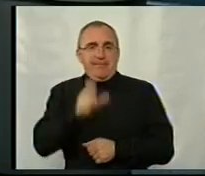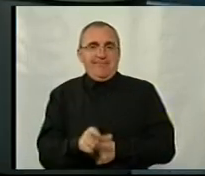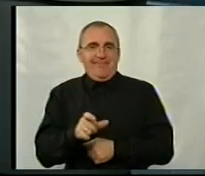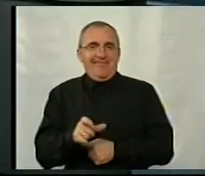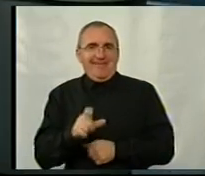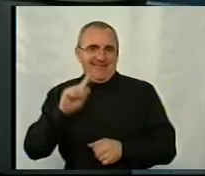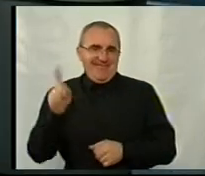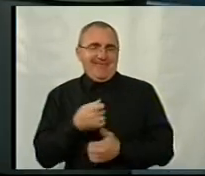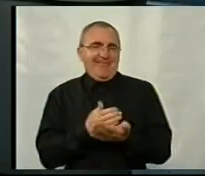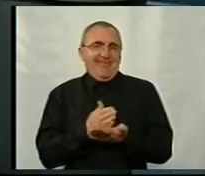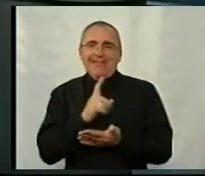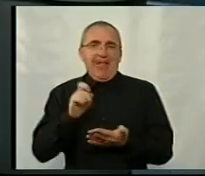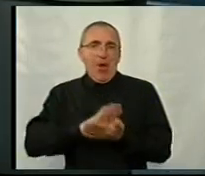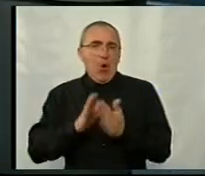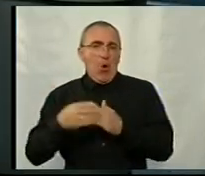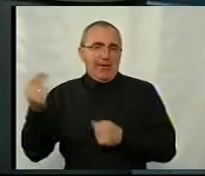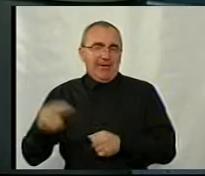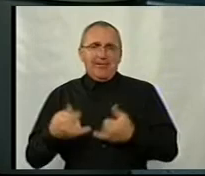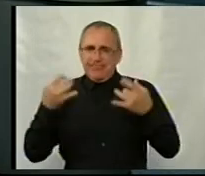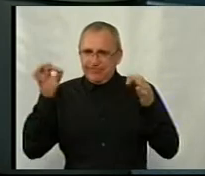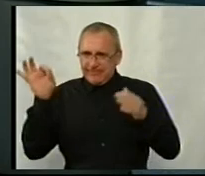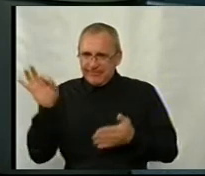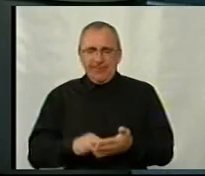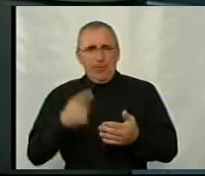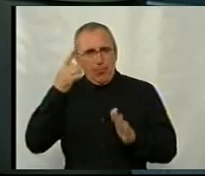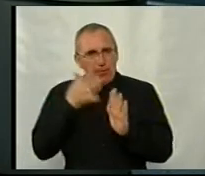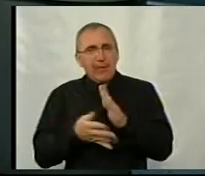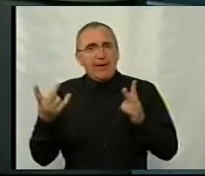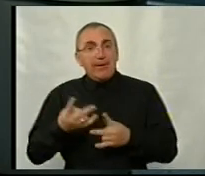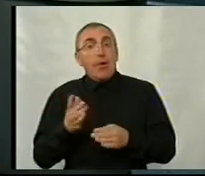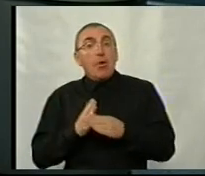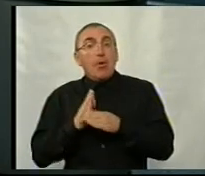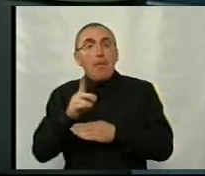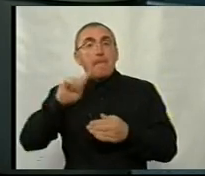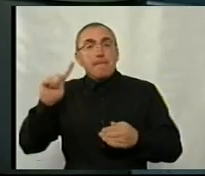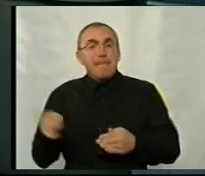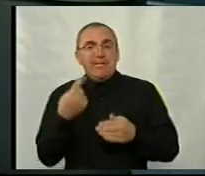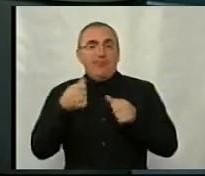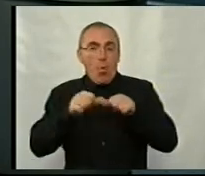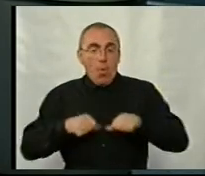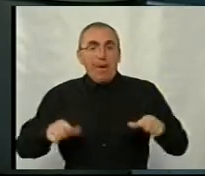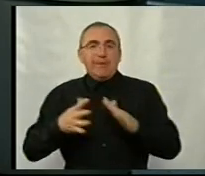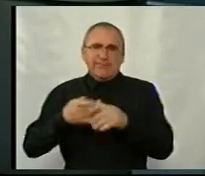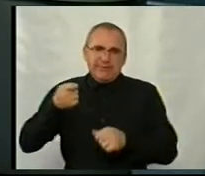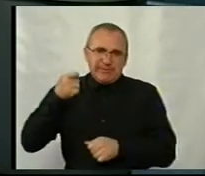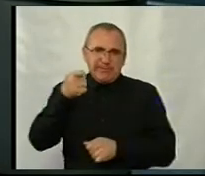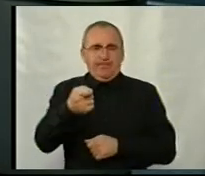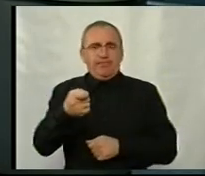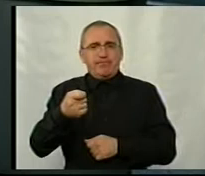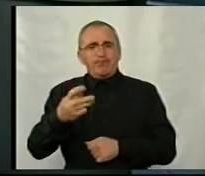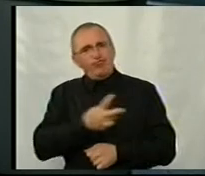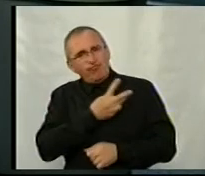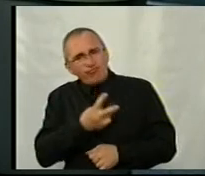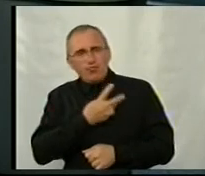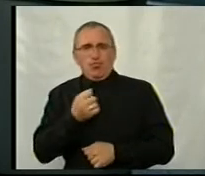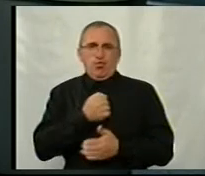військову службу за контрактом. Бо ви одразу зрозуміли, що вам потрібно прийти до призовної комісії. Ага. Заявити про своє бажання служити